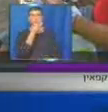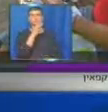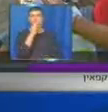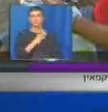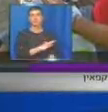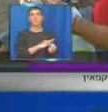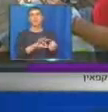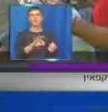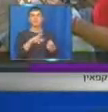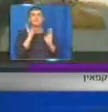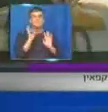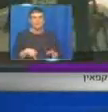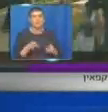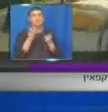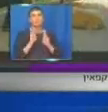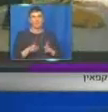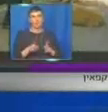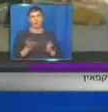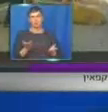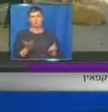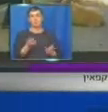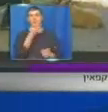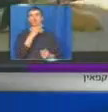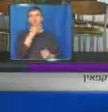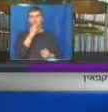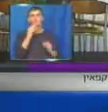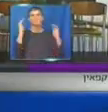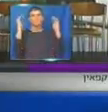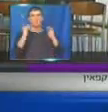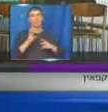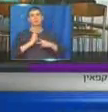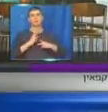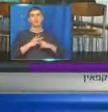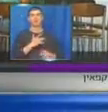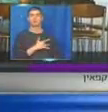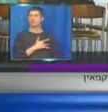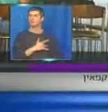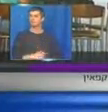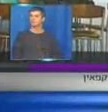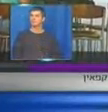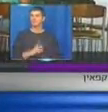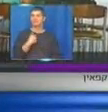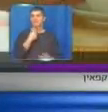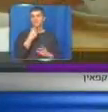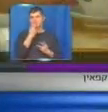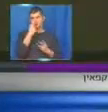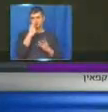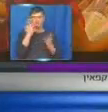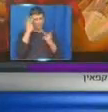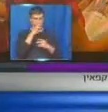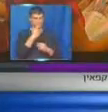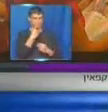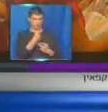את כלי האדם, ואפילו עשוי, או עלול אפילו לשפר ולהוריד תחלואה אבל אני מנסה לנסח רצפט ממה שאתה אומר,